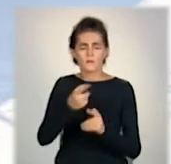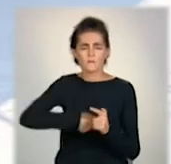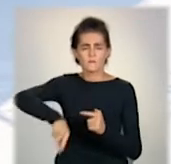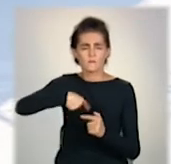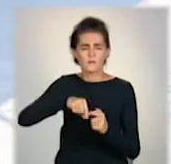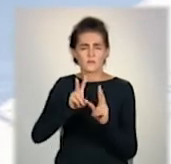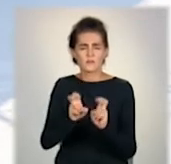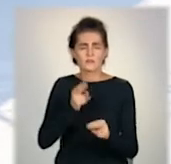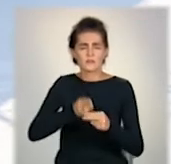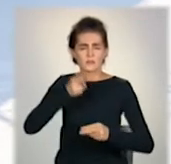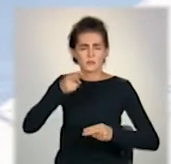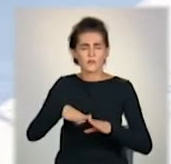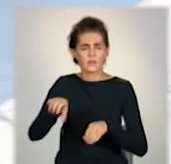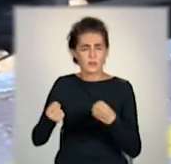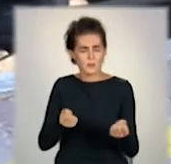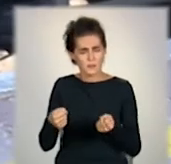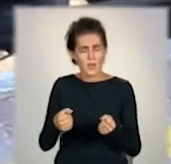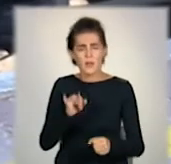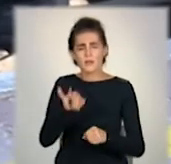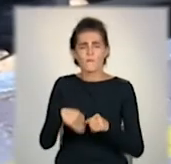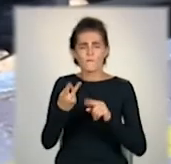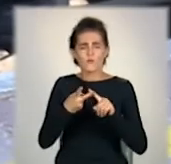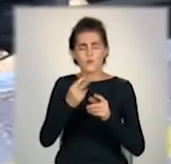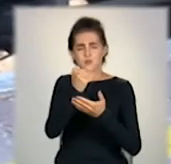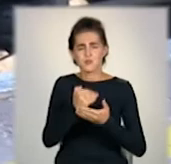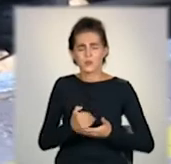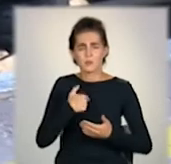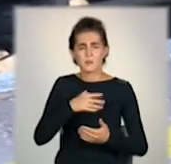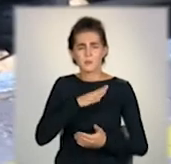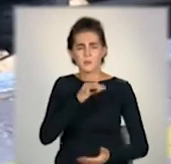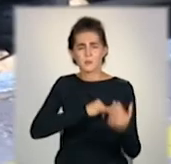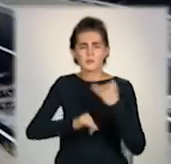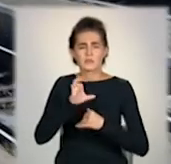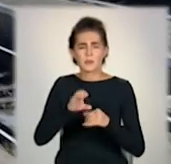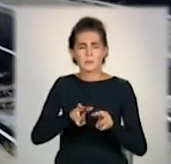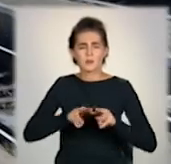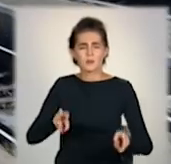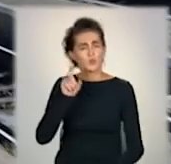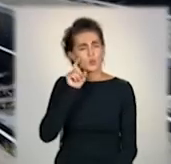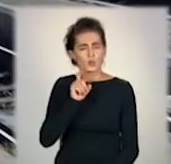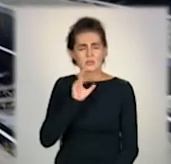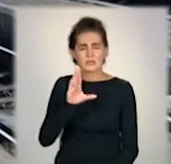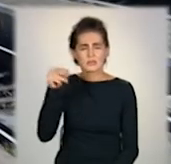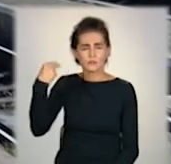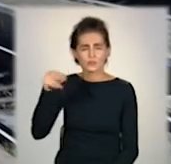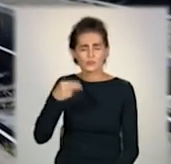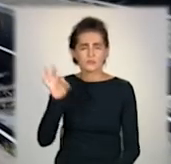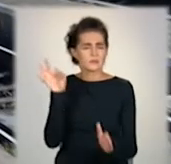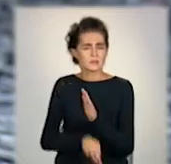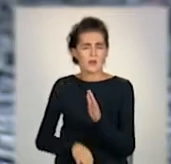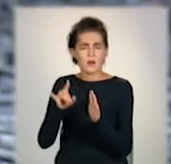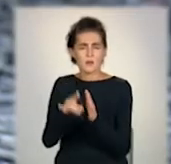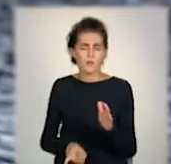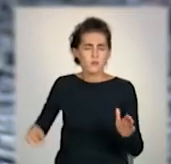електричний залізничний транспорт. Другий проєкт, який вже я обговорював з президентом України, з Запоріжжя, прямо з аерапорту,